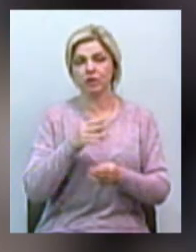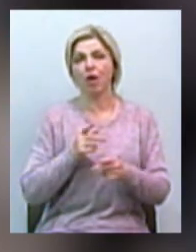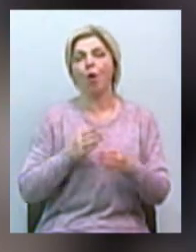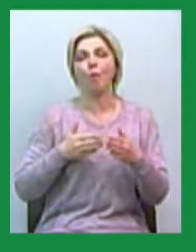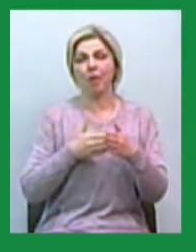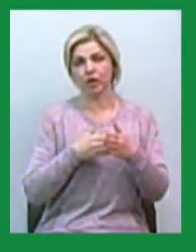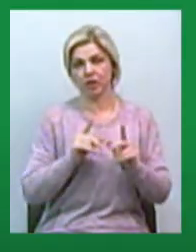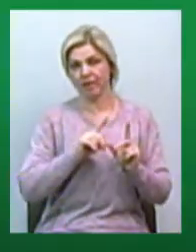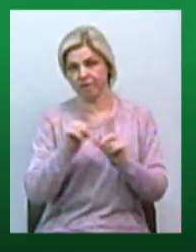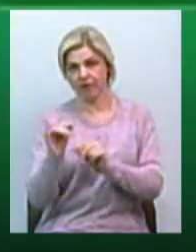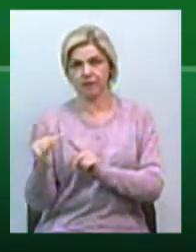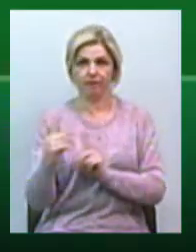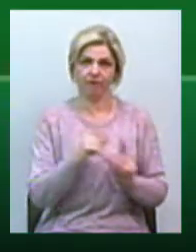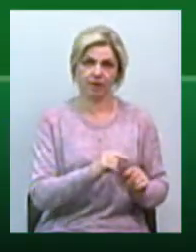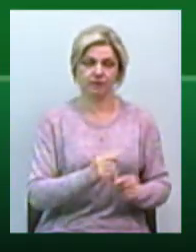виїзд.